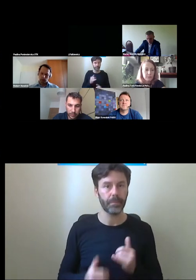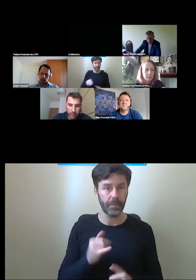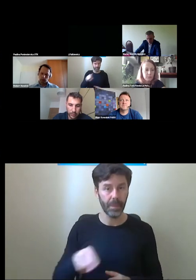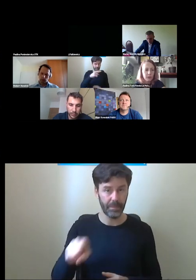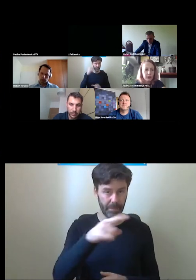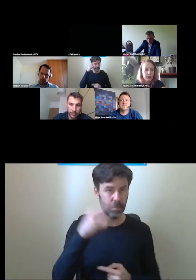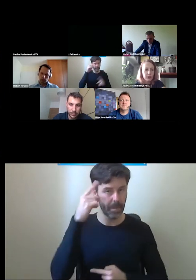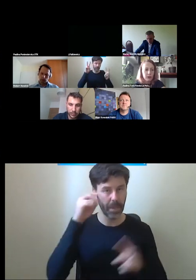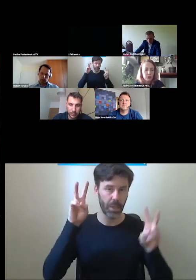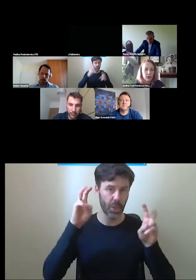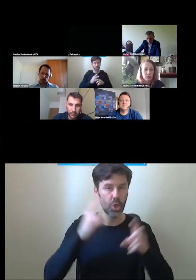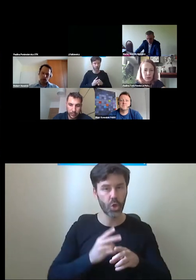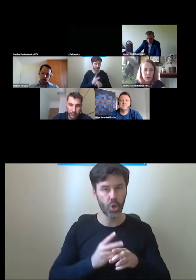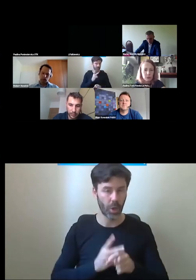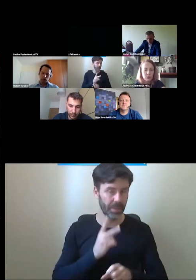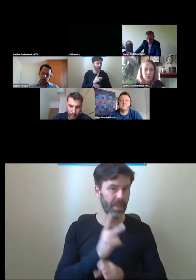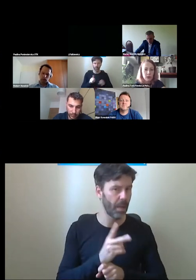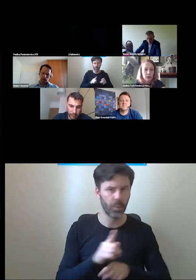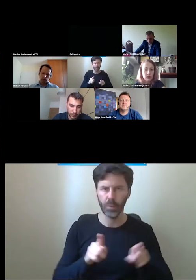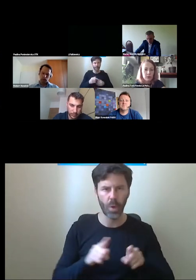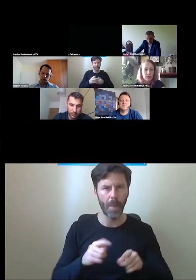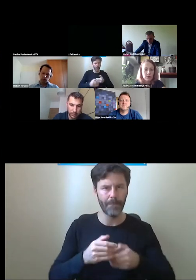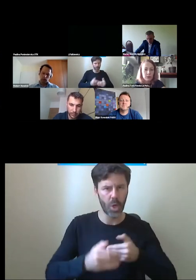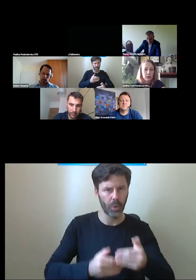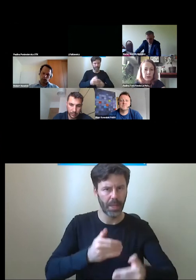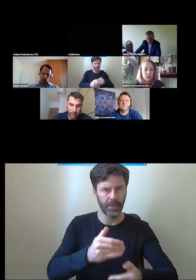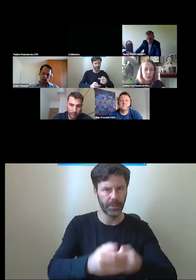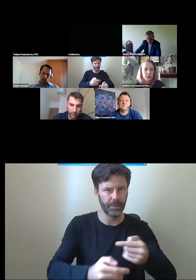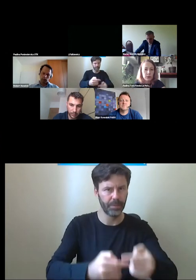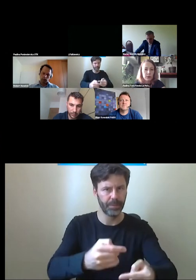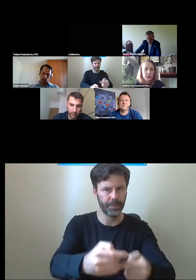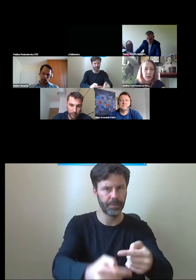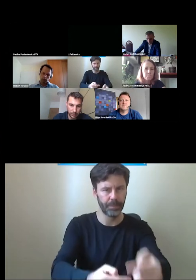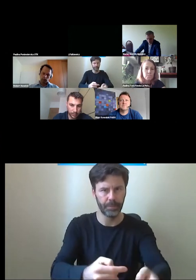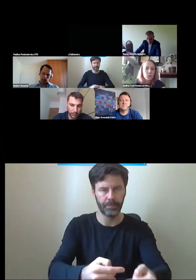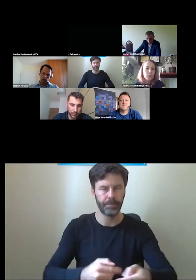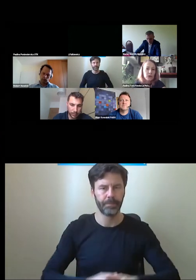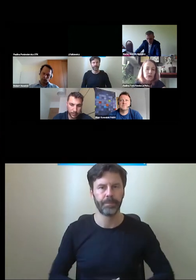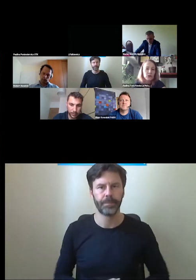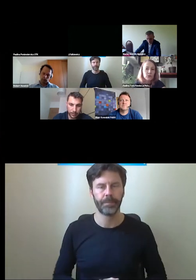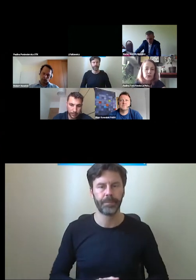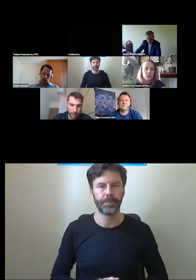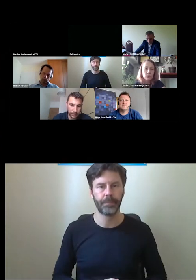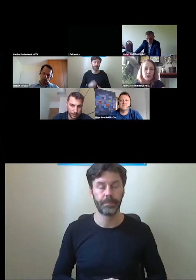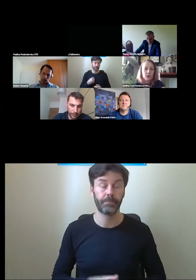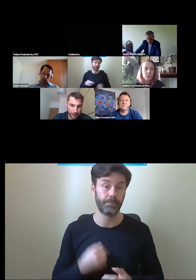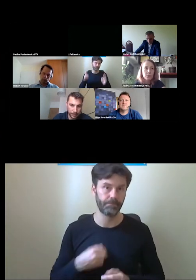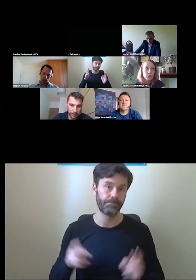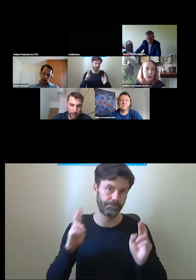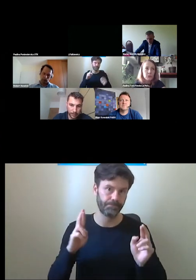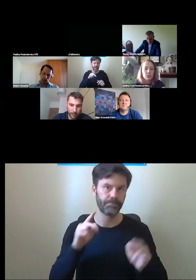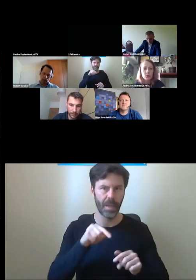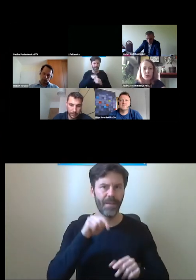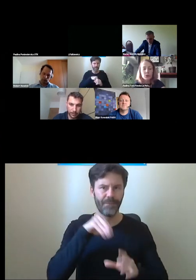i jakąś taką drogę, którą sobie przebywamy, to mam nadzieję, że właśnie w tym procesie,